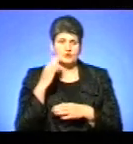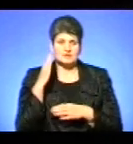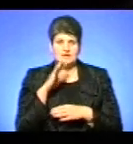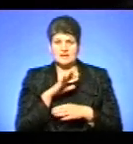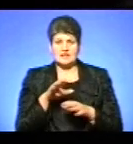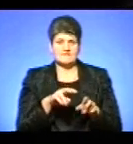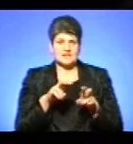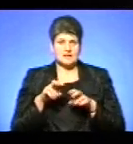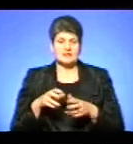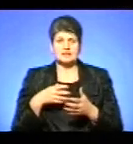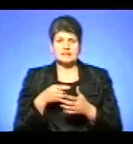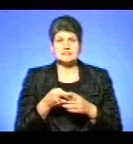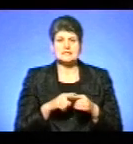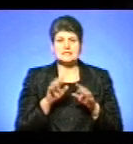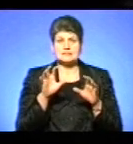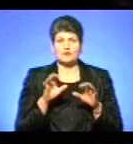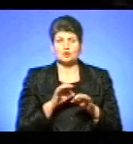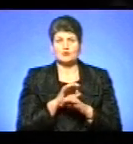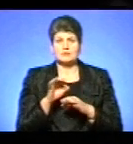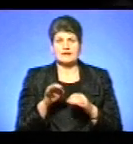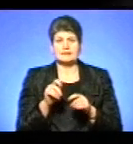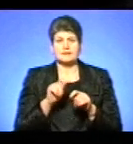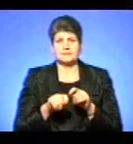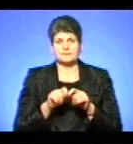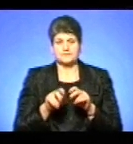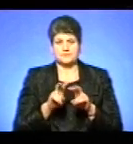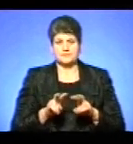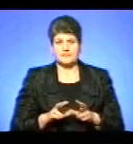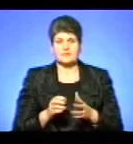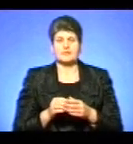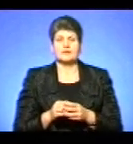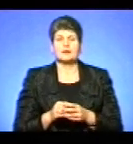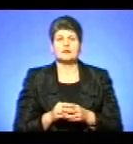законопроекти в профільний комітет на дорозслідування, на дорозгляд.